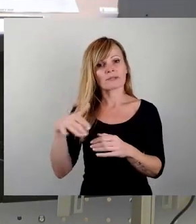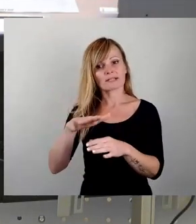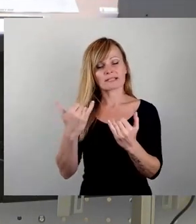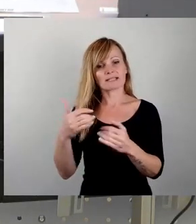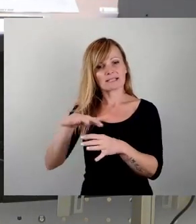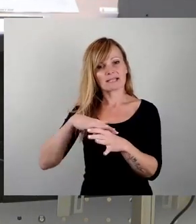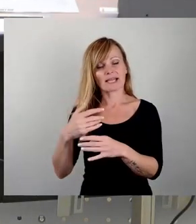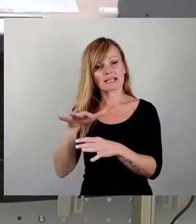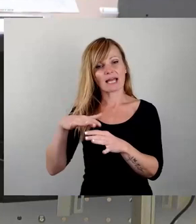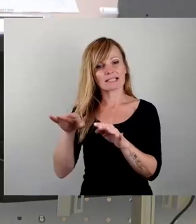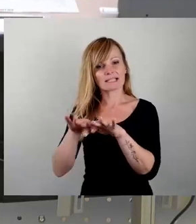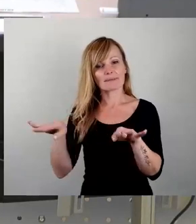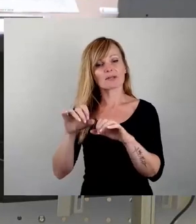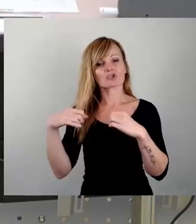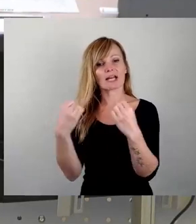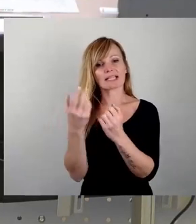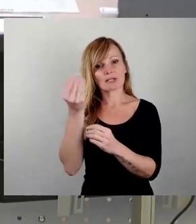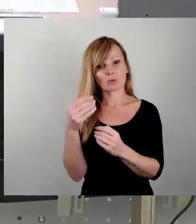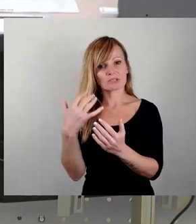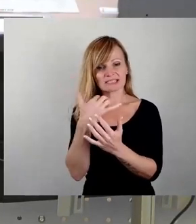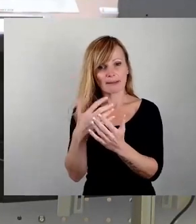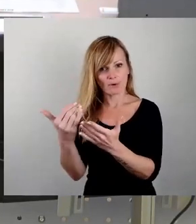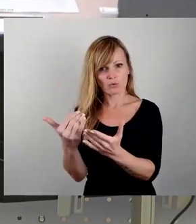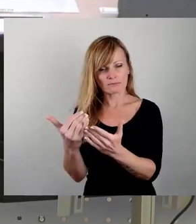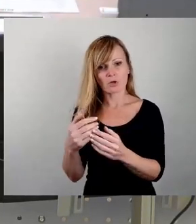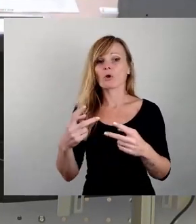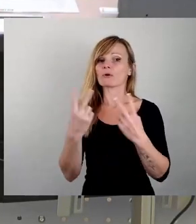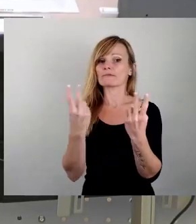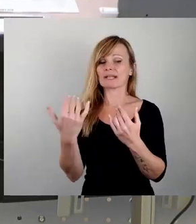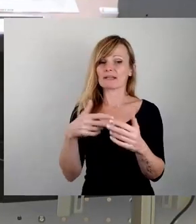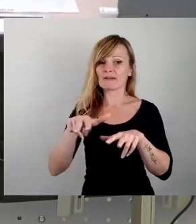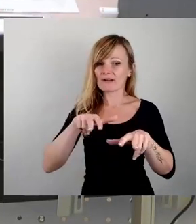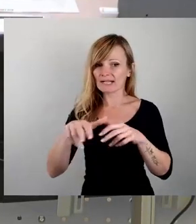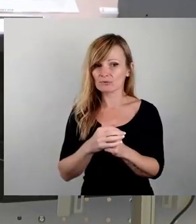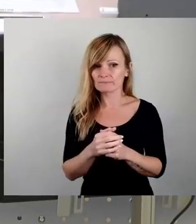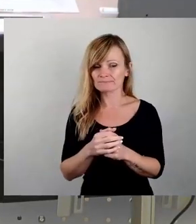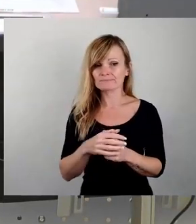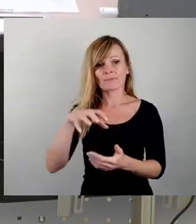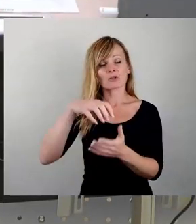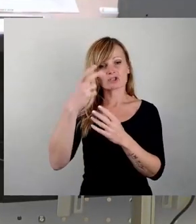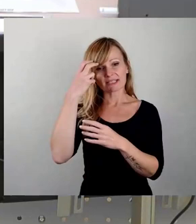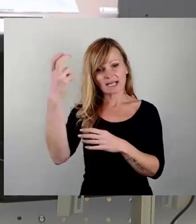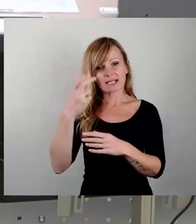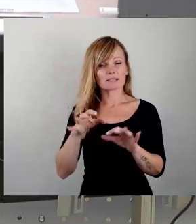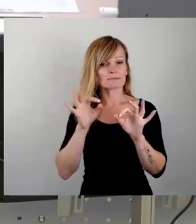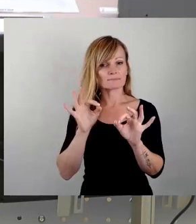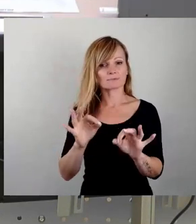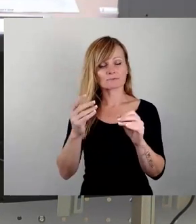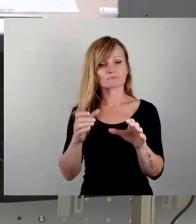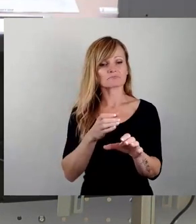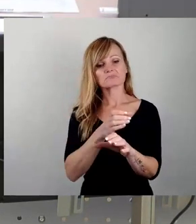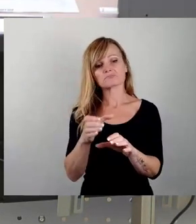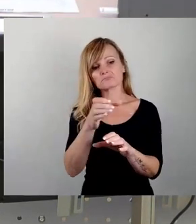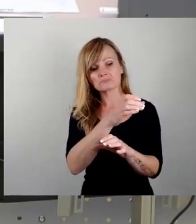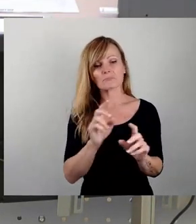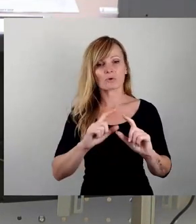staatlichen Kunstsammlung, über die wir diskutieren, die öffentliche Verwaltung, eine vom Stadtrat nach gut dünken eingesetzte Kommission oder wir als